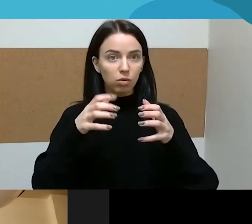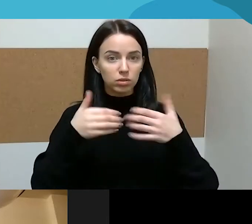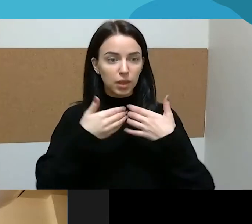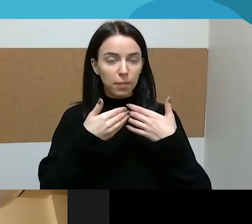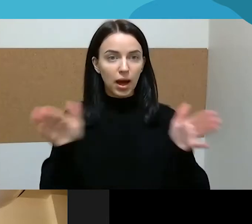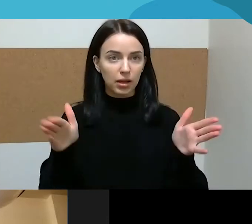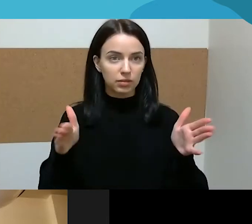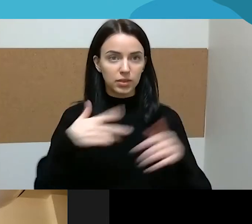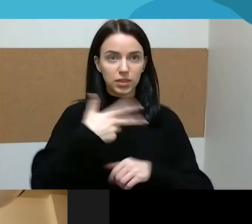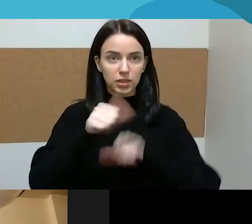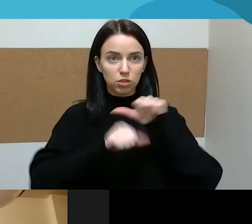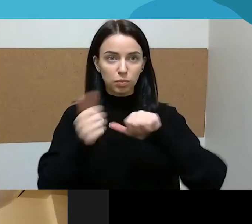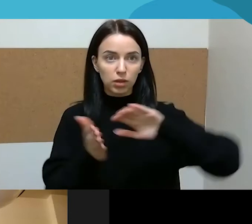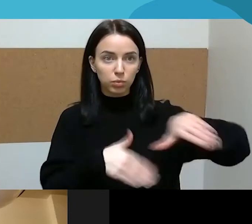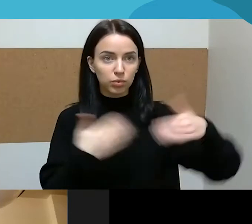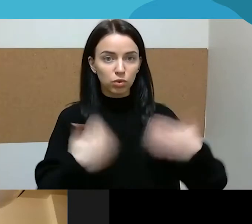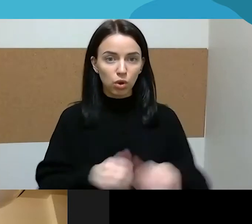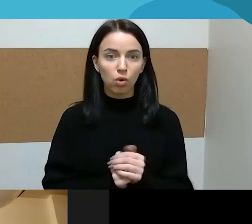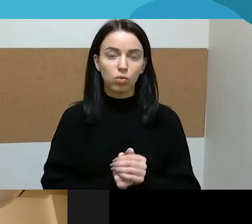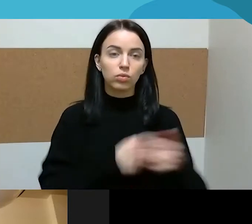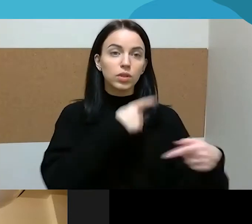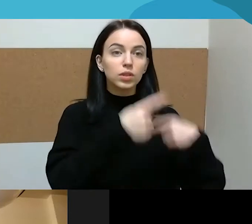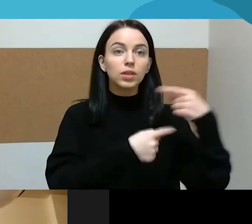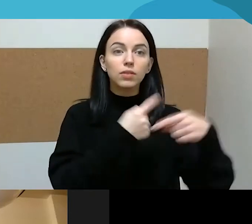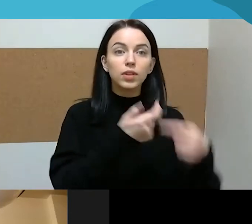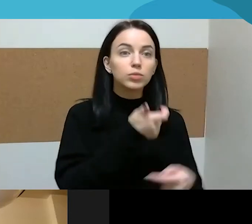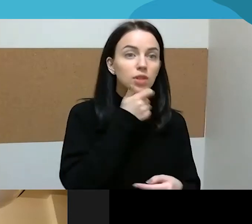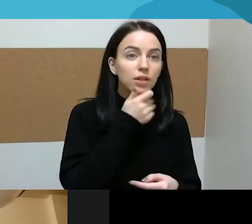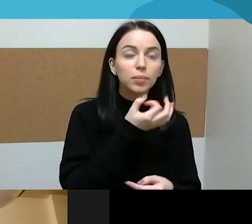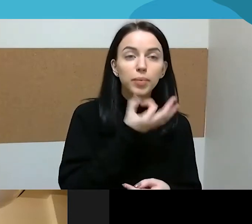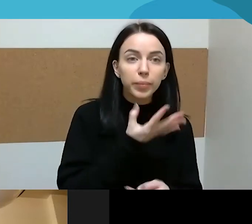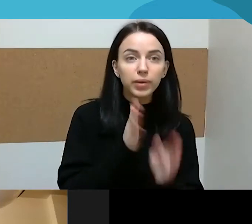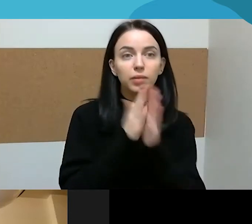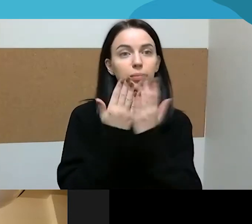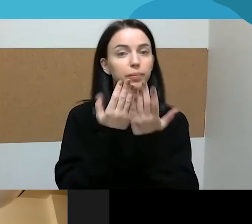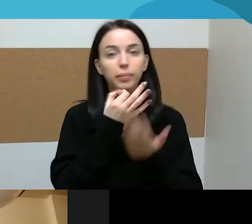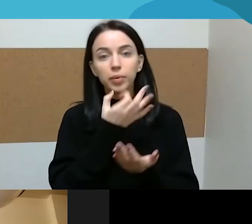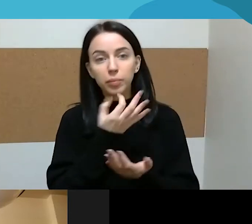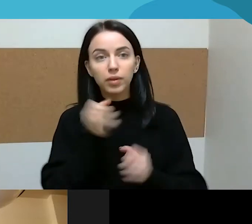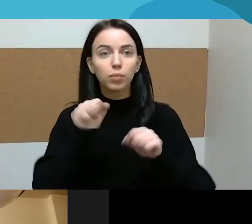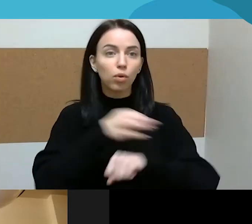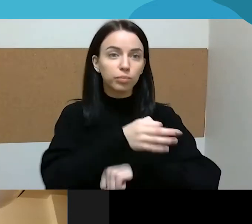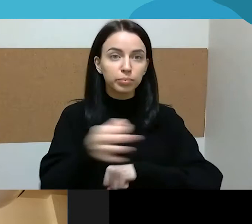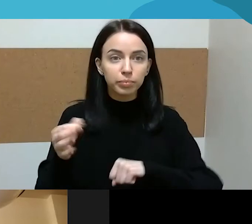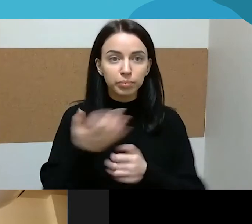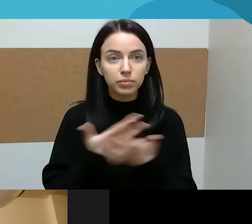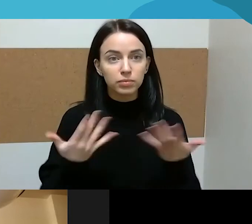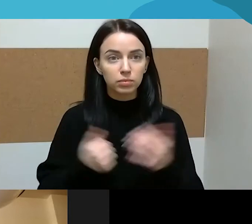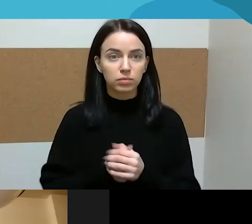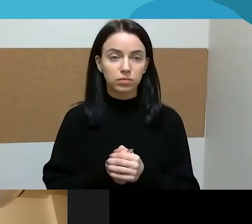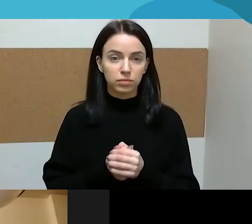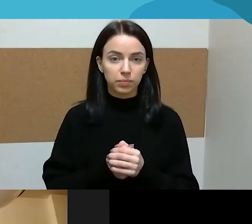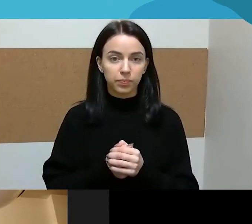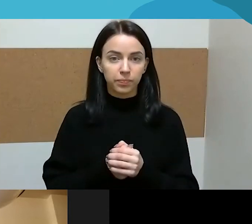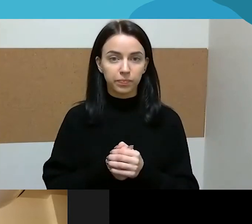kitus filmus, skaitom tai, ką norime, keliavim, matome, kad yra nieko gėdingo arba nieko tokio, kaip aš sakau,